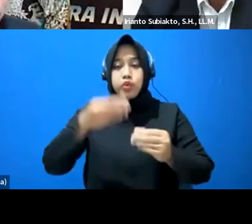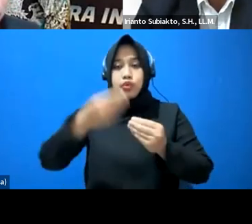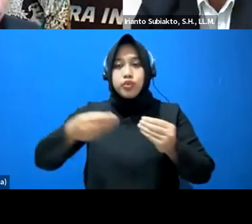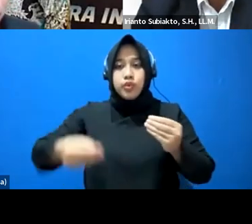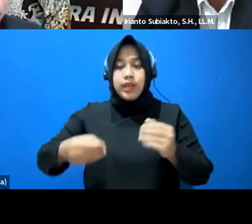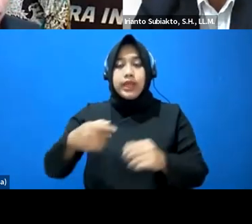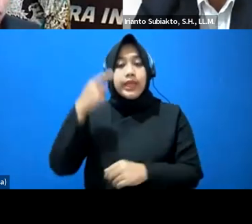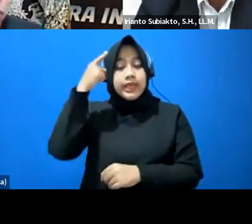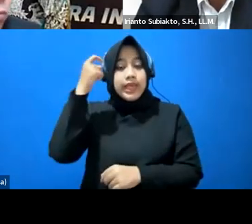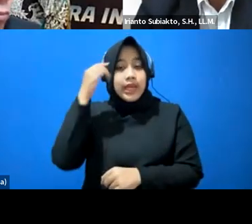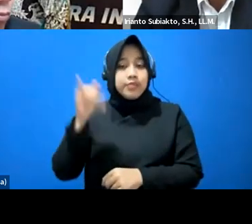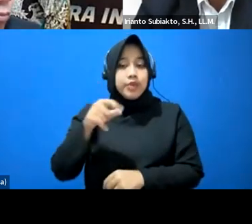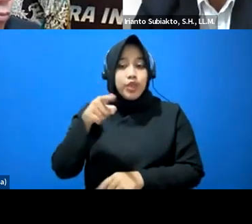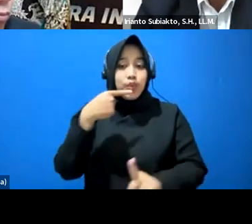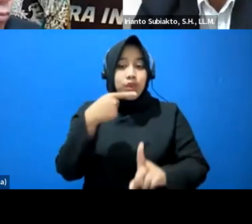ketabaran saya